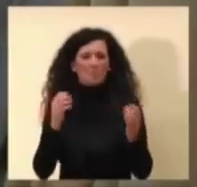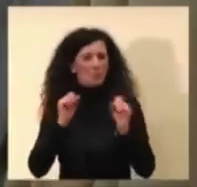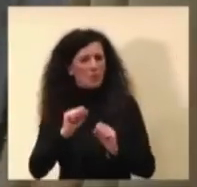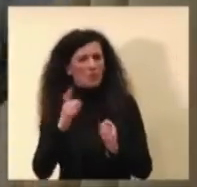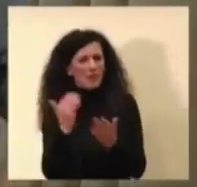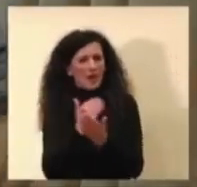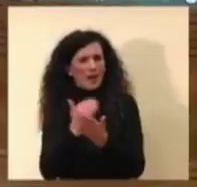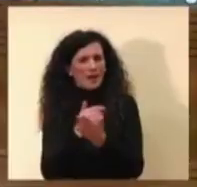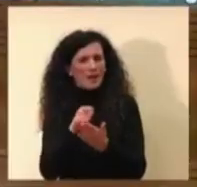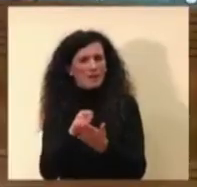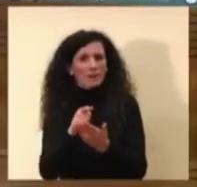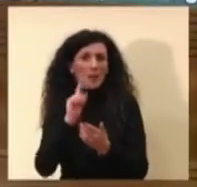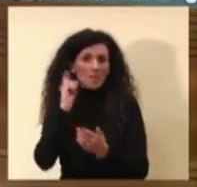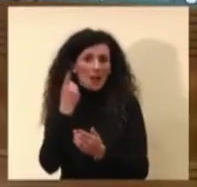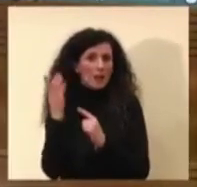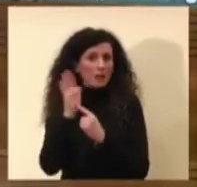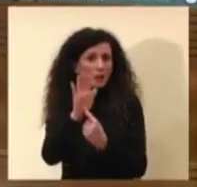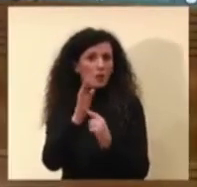casuale insomma grazie